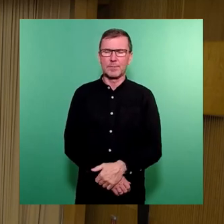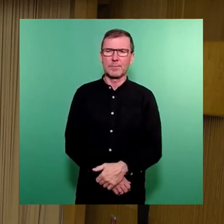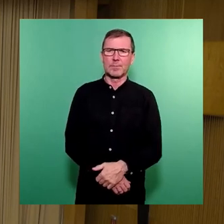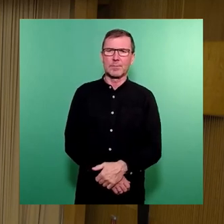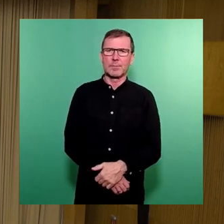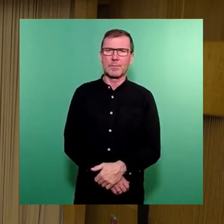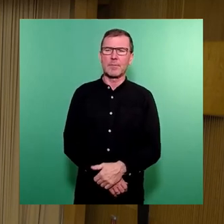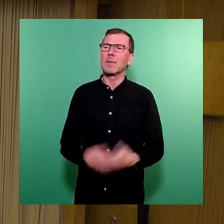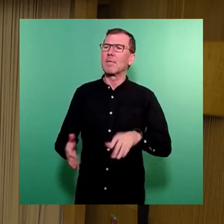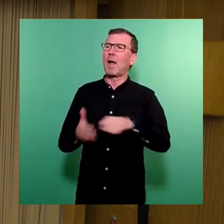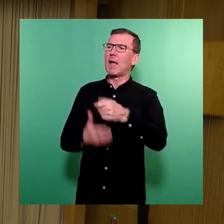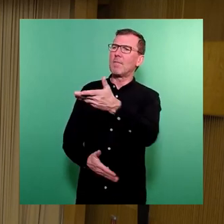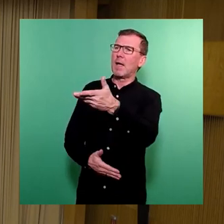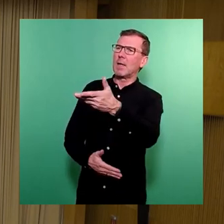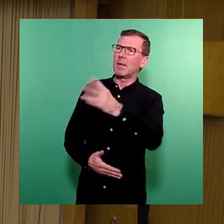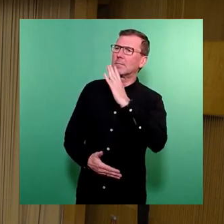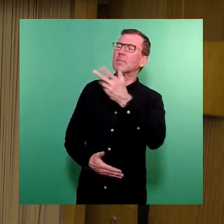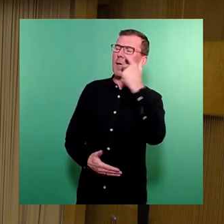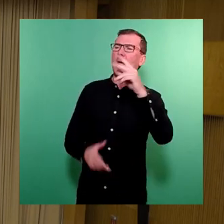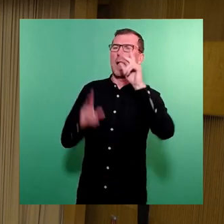Freie Wähler, Herr Hannig.